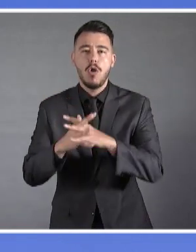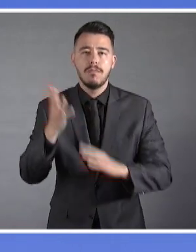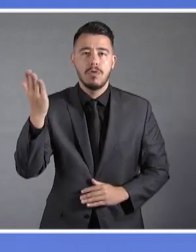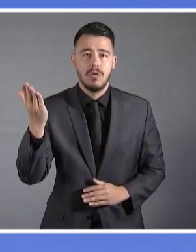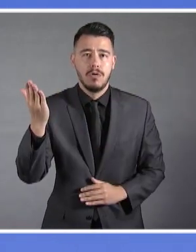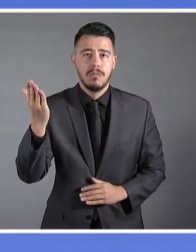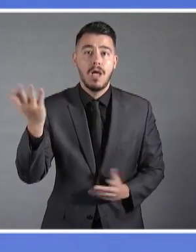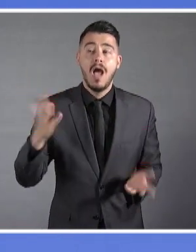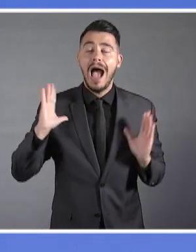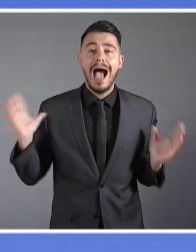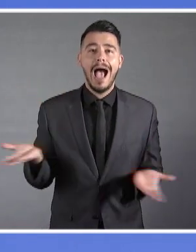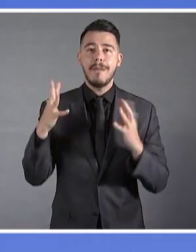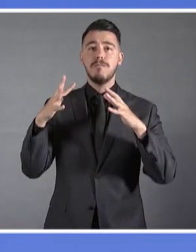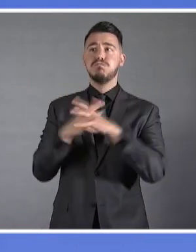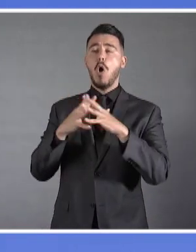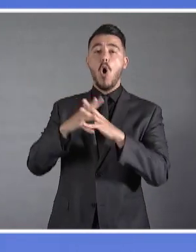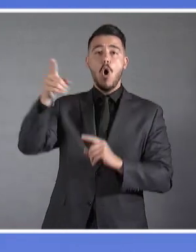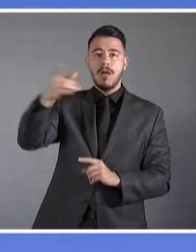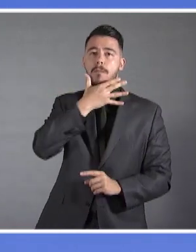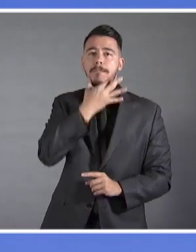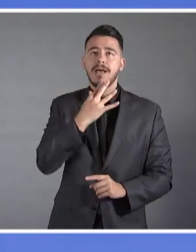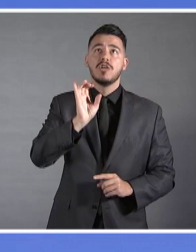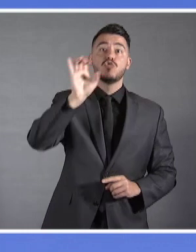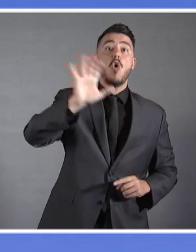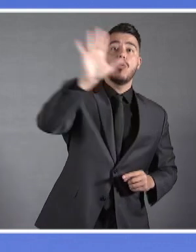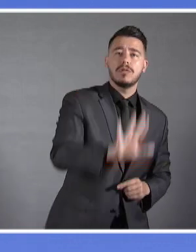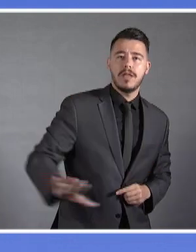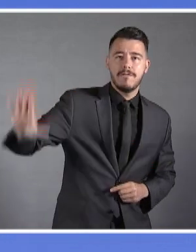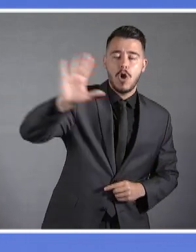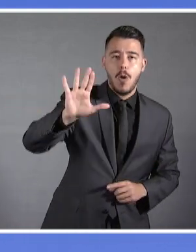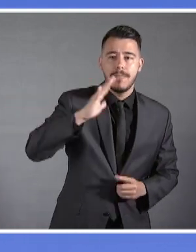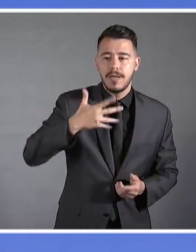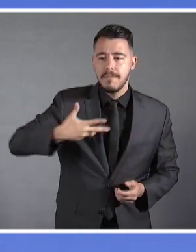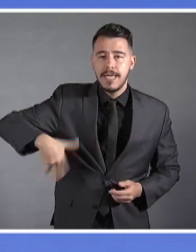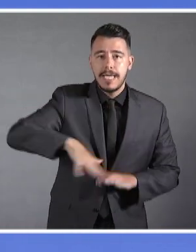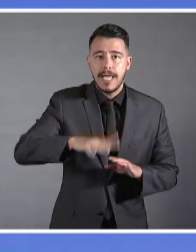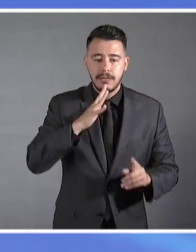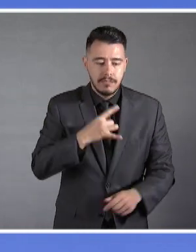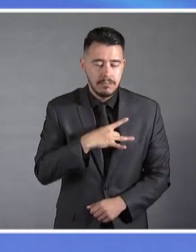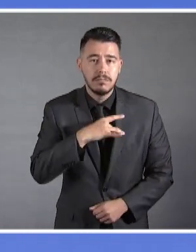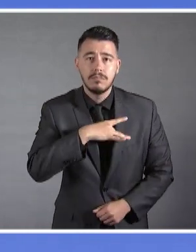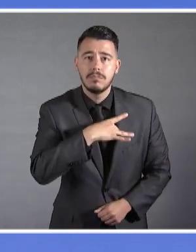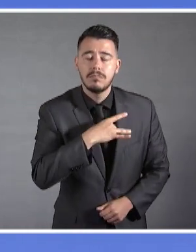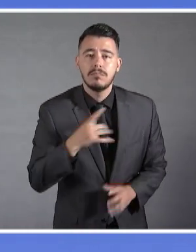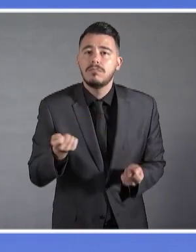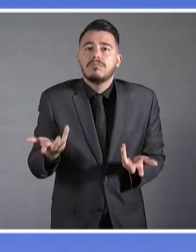γενίκευσής του, χτυπάει την πόρτα μας, με απρόβλεπτες συνέπειες και καταστροφικά αποτελέσματα.